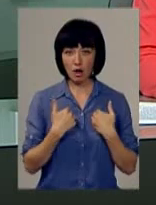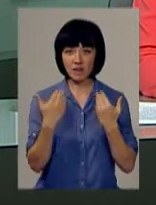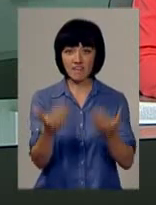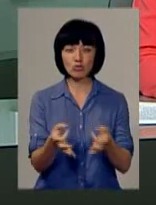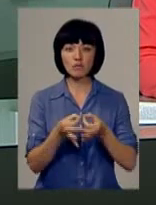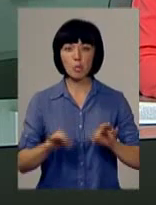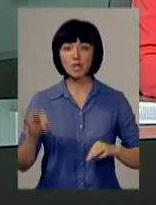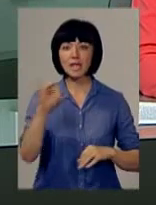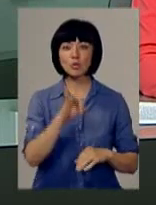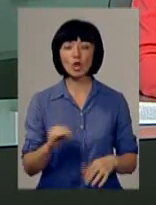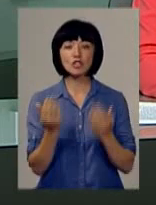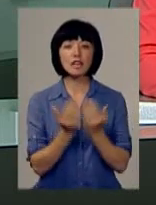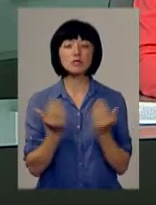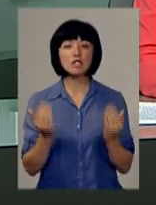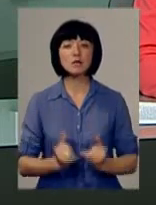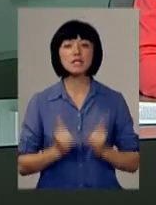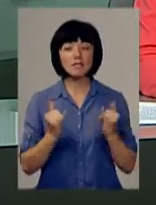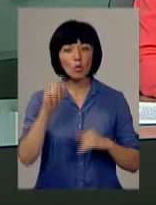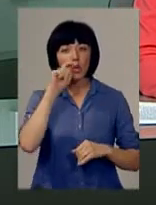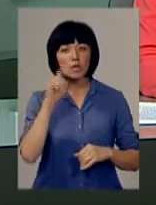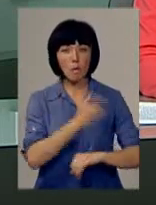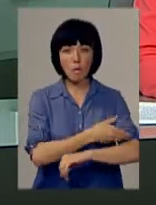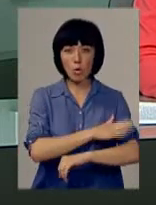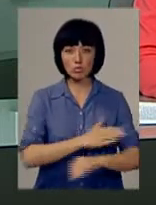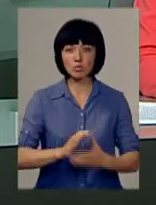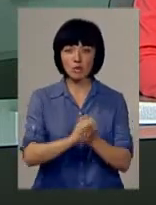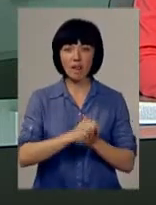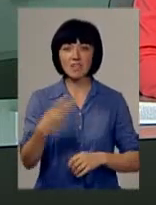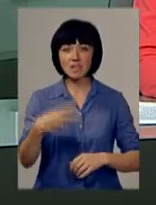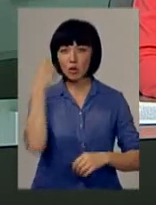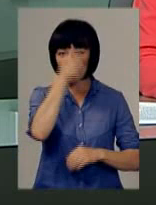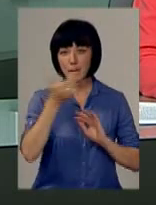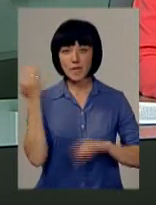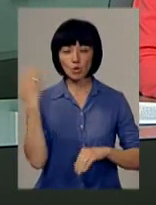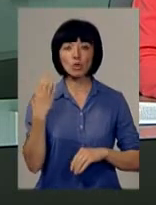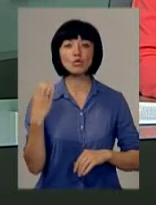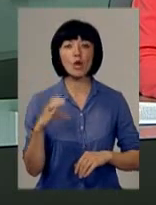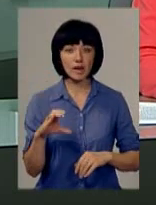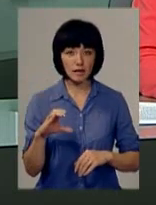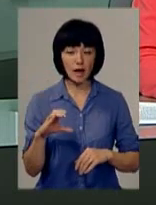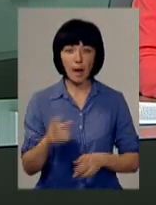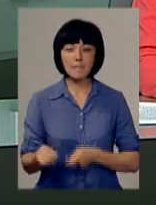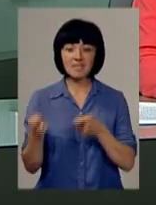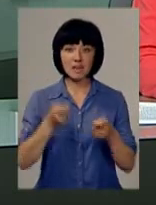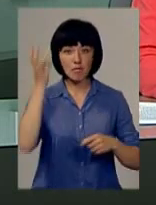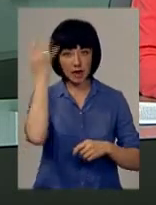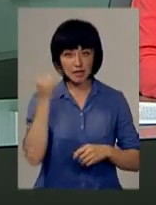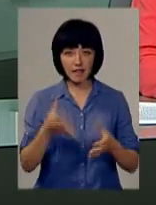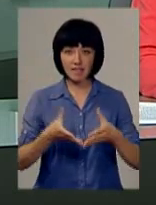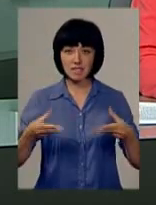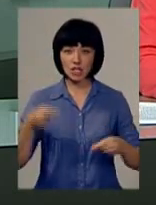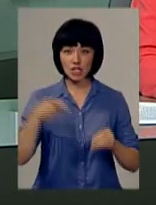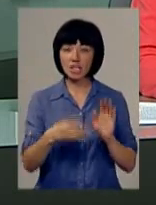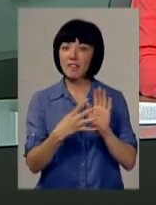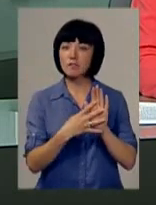свободу. Історичну експозицію, присвячену Українсько-Польському Союзу 20-х років минулого століття, привезли в Хмельницький. Навесні